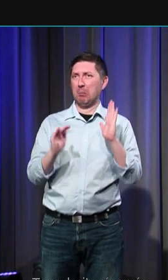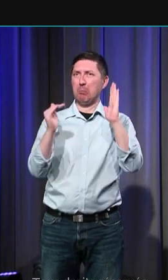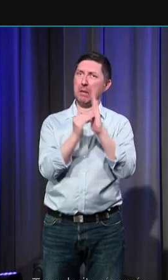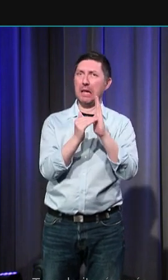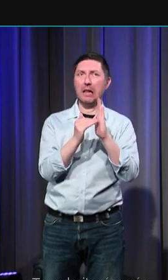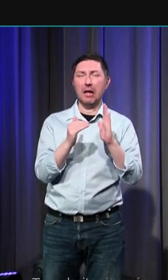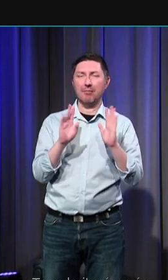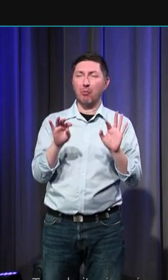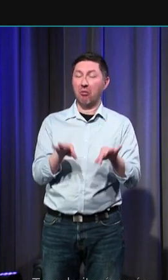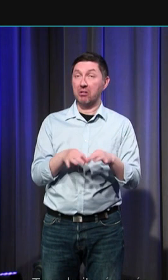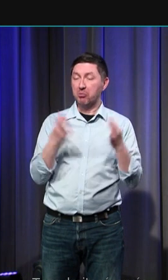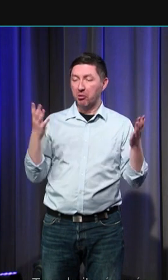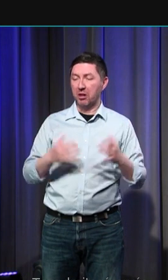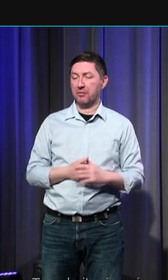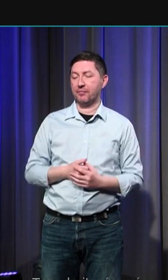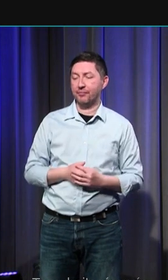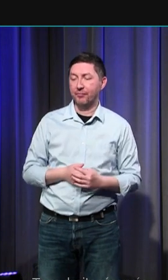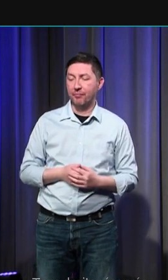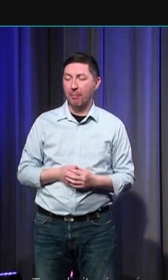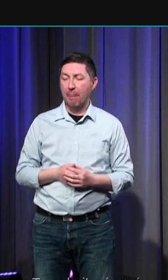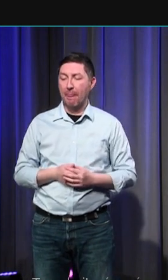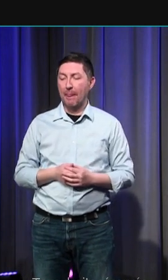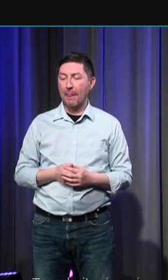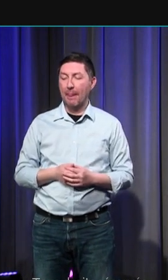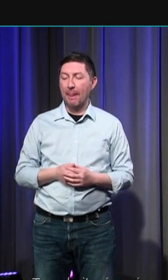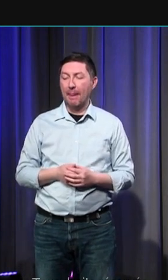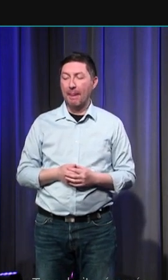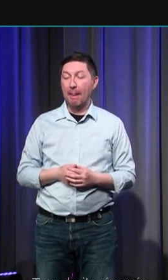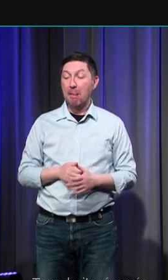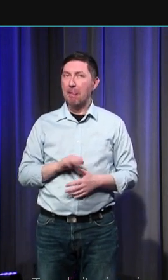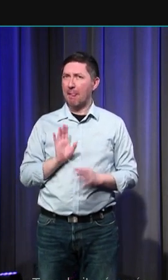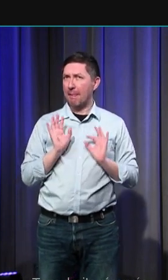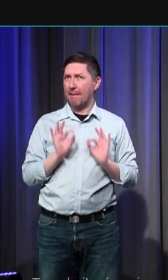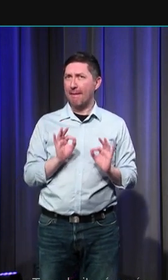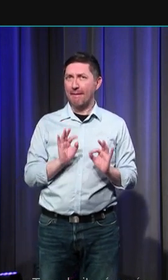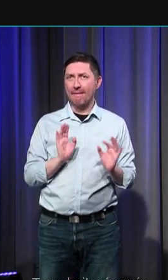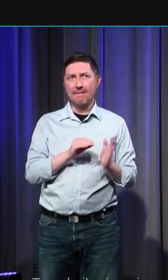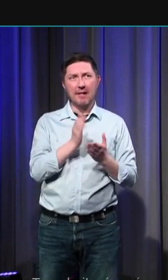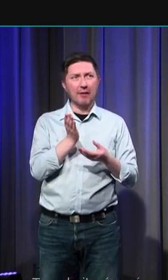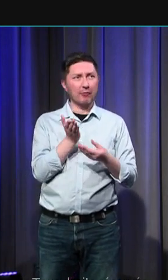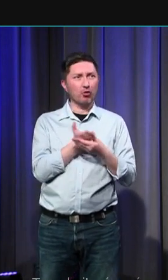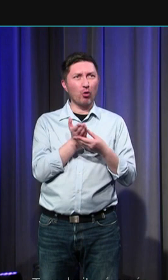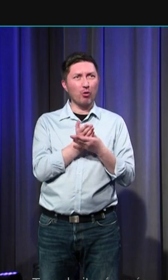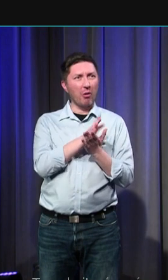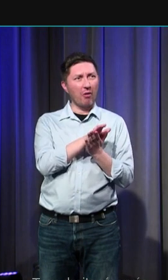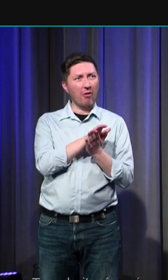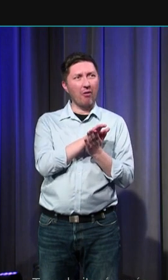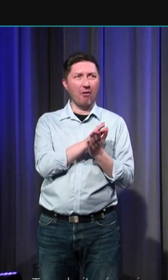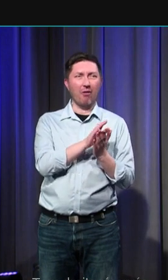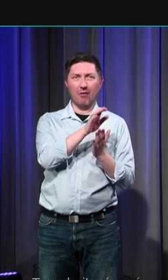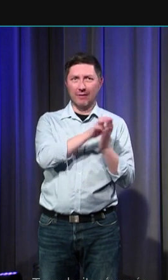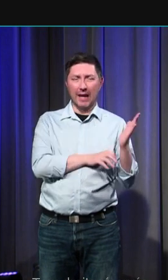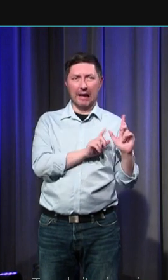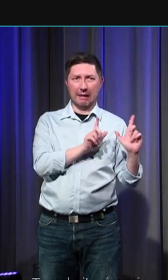assez exceptionnel sachant qu'il s'y attendait on manquait de documentation écrite on n'avait pas de documentation archéologique